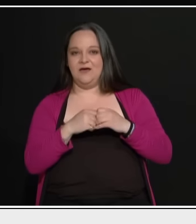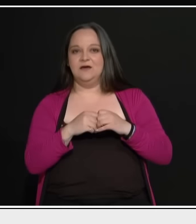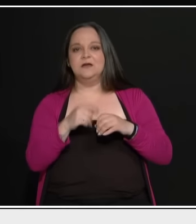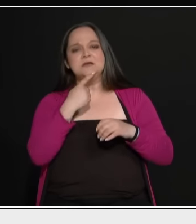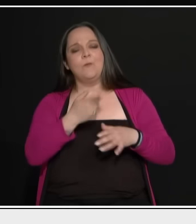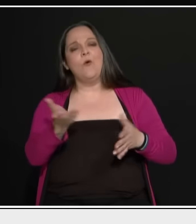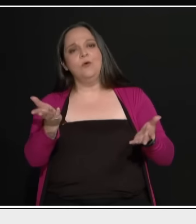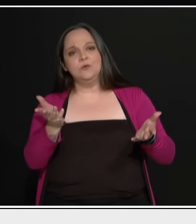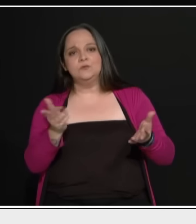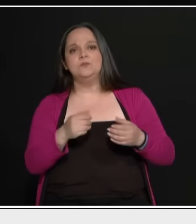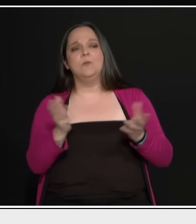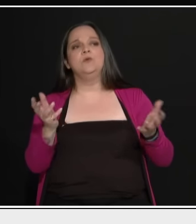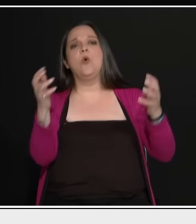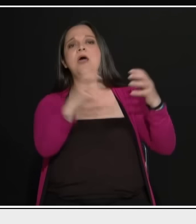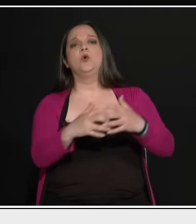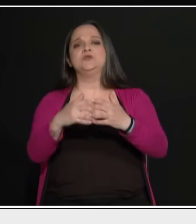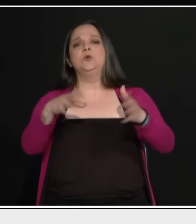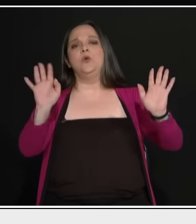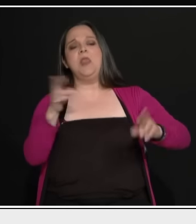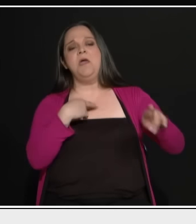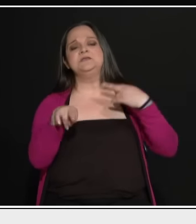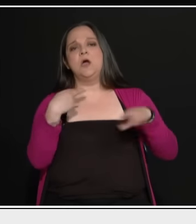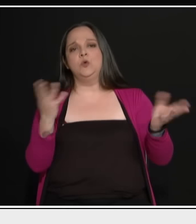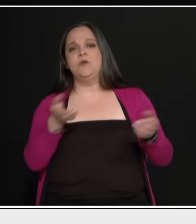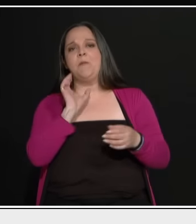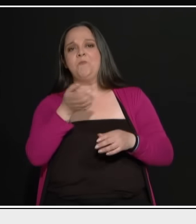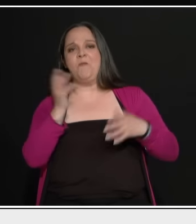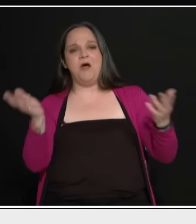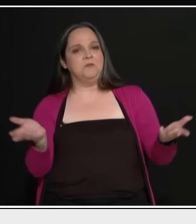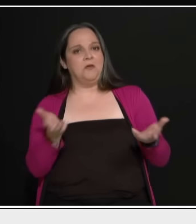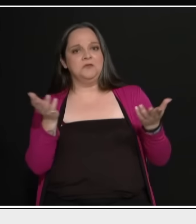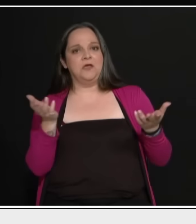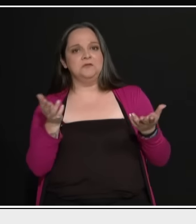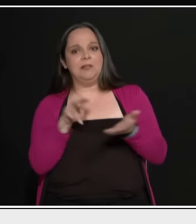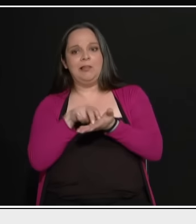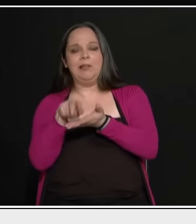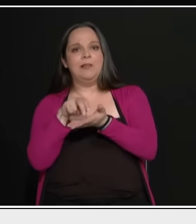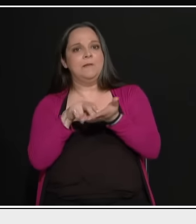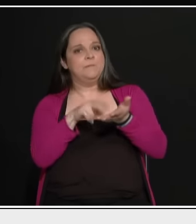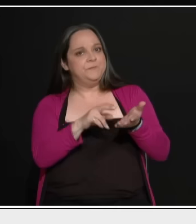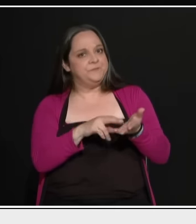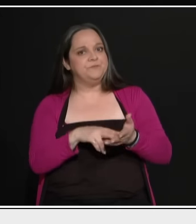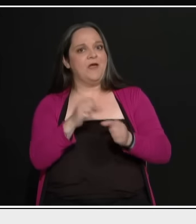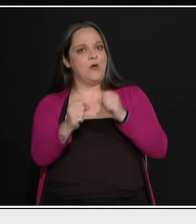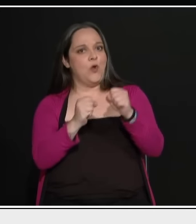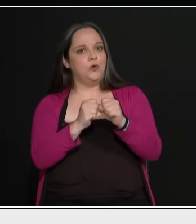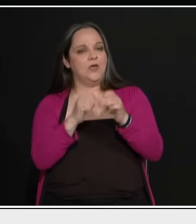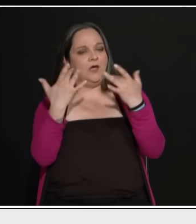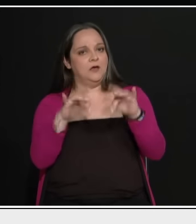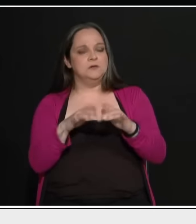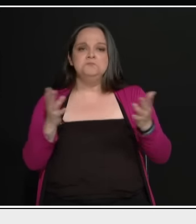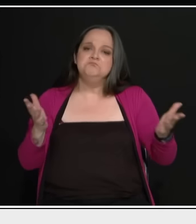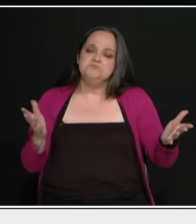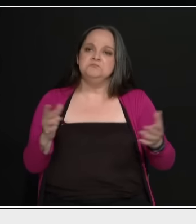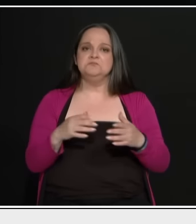ανοίξεις εργοστάσιο, ανοίξεις ένα εστιατόριο, να ανοίξεις ένα μπαράκι, να ανοίξεις μια επιχείρηση, ένα φροντιστήριο. Ε, και να ανοίξει ένα μπαράκι,